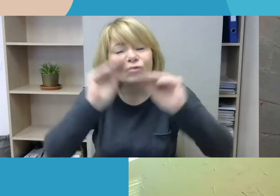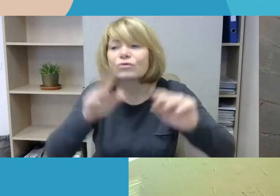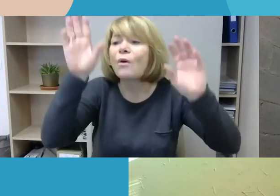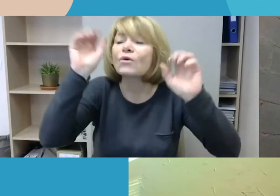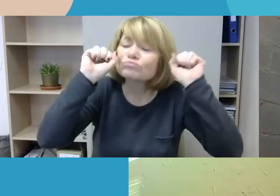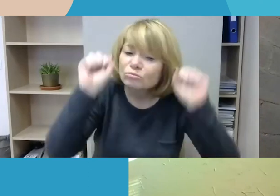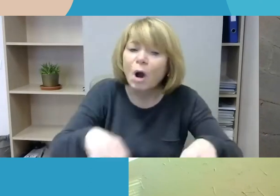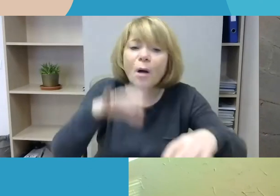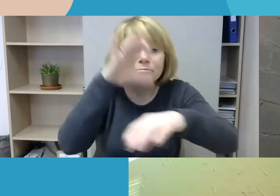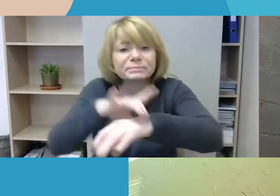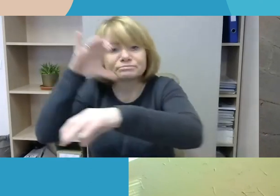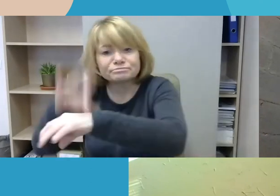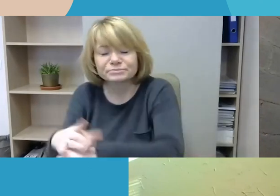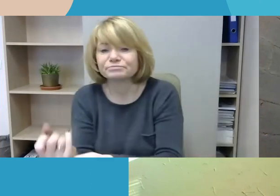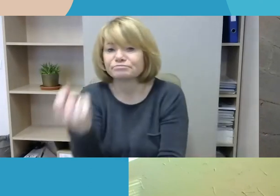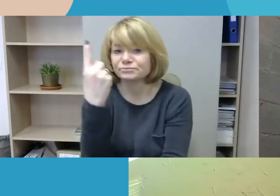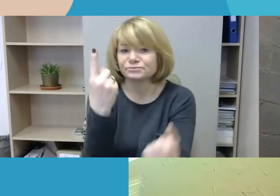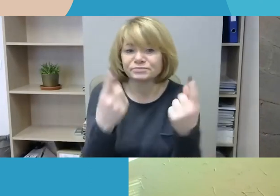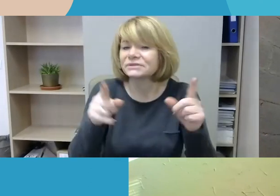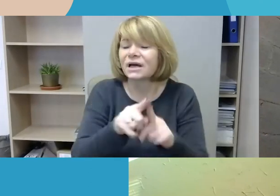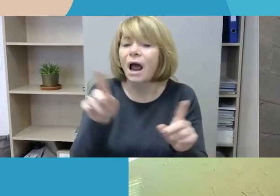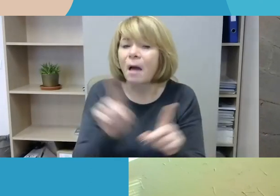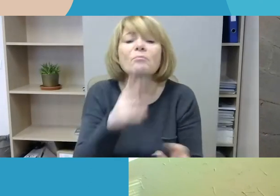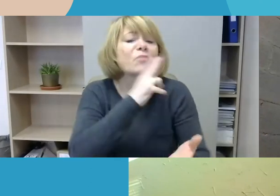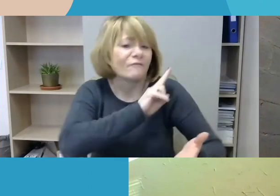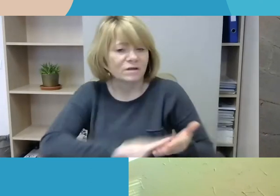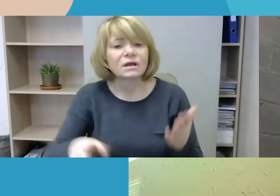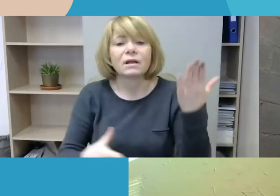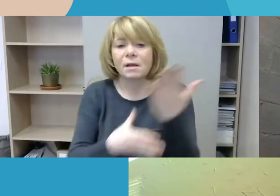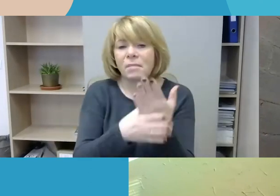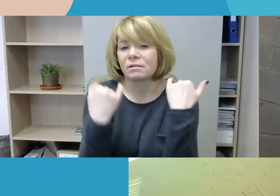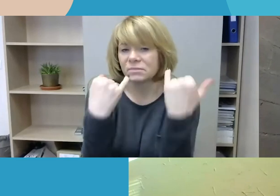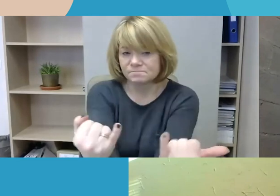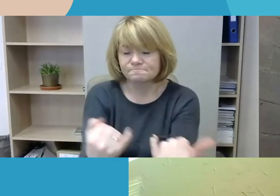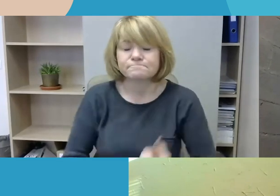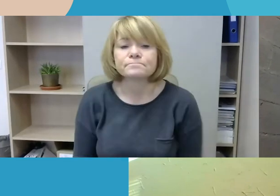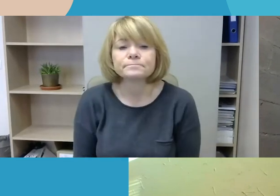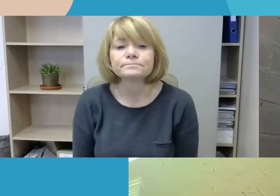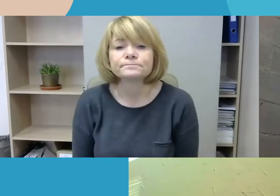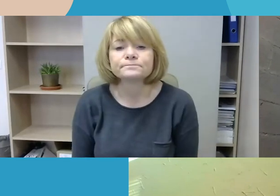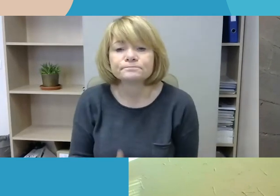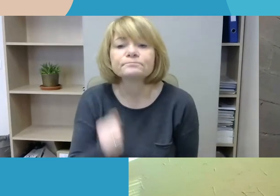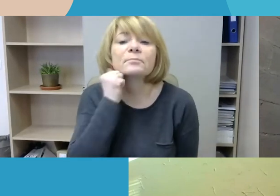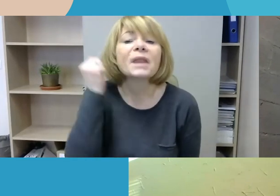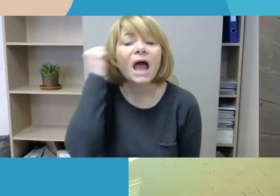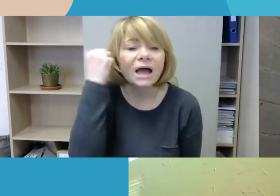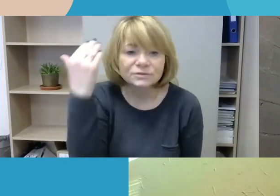kvalifikuoti ir taip sėkti geresnio atsako. Ačiū, Monika, po nehanikai.